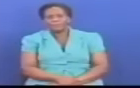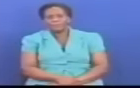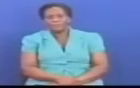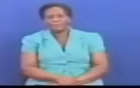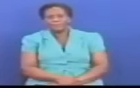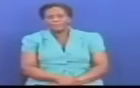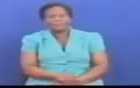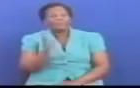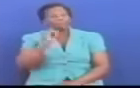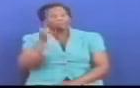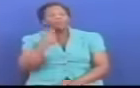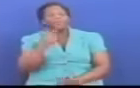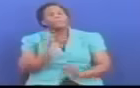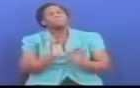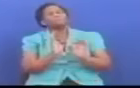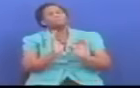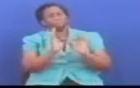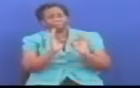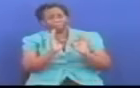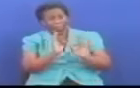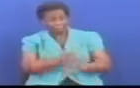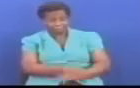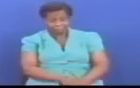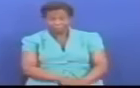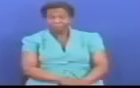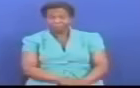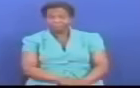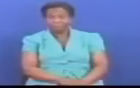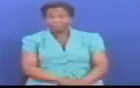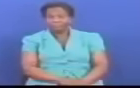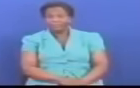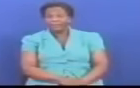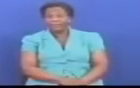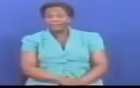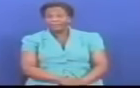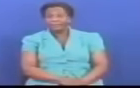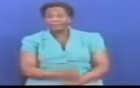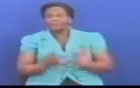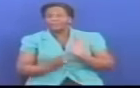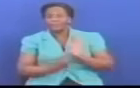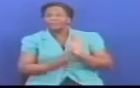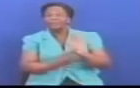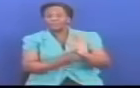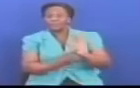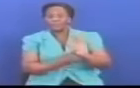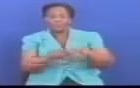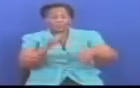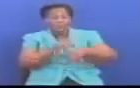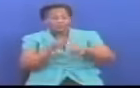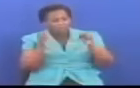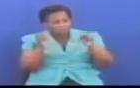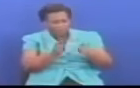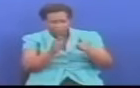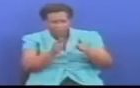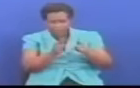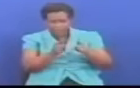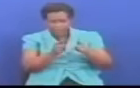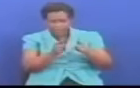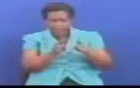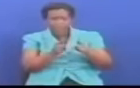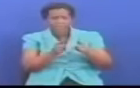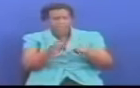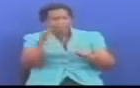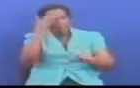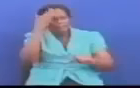Wa majibu yake mazuri Ambayo ya medhirisha kwa mba katika kipindi kifupi ambacho wa meshika nafasi Kwa kweli ya